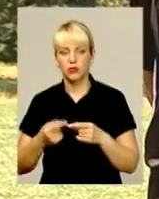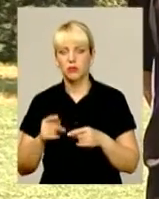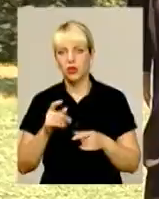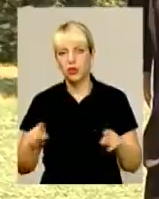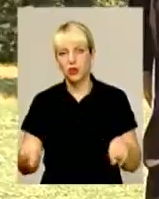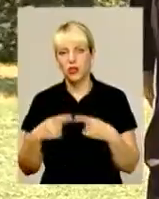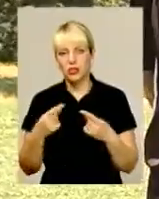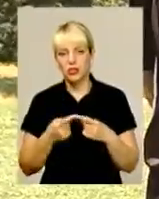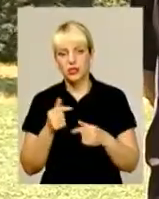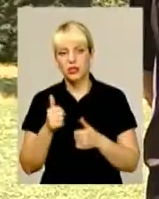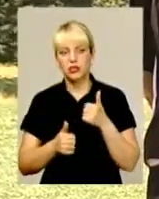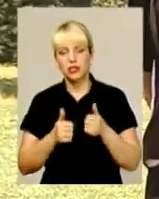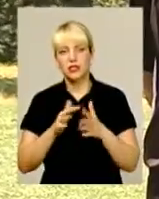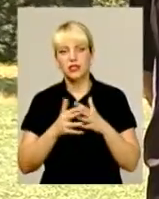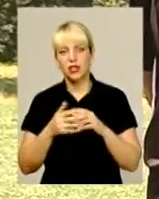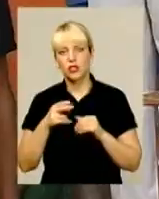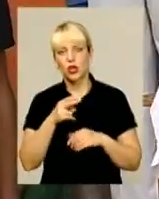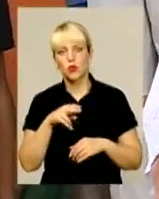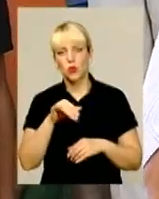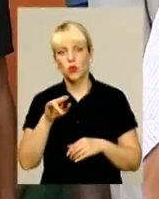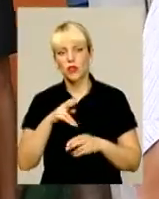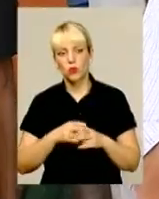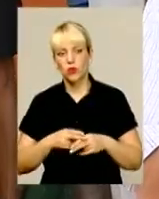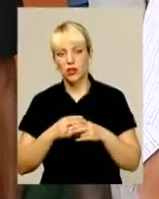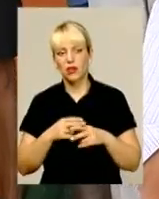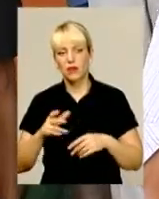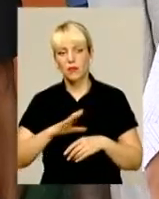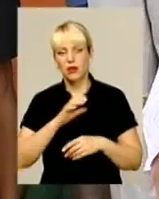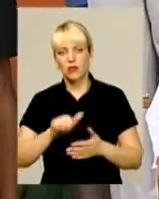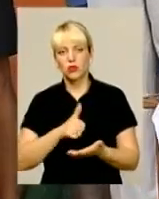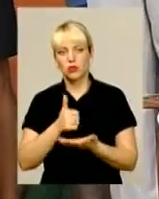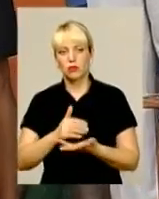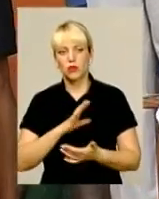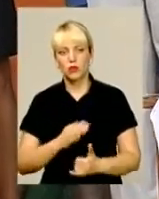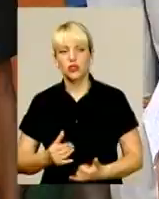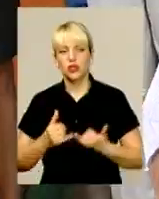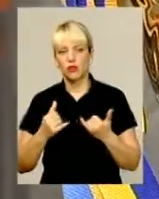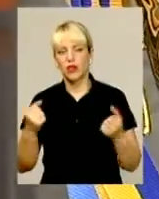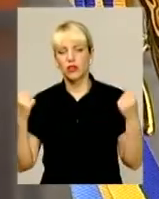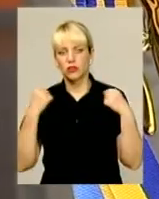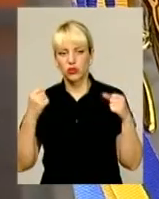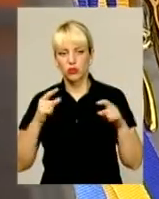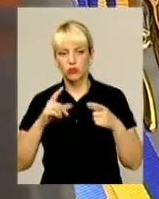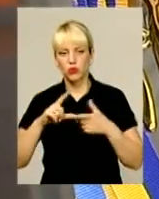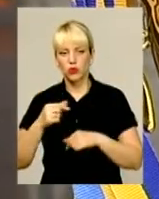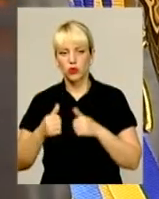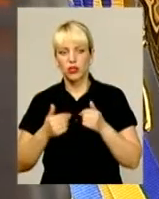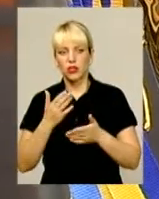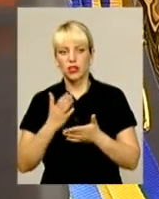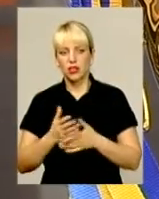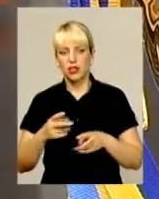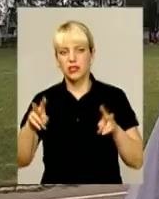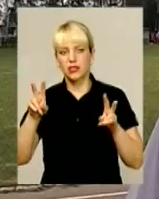із селища Дунаєвці запевняють, колишній очільник обласного центру був великим шанувальником спорту. Тож такий турнір є справді